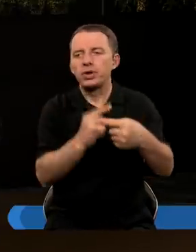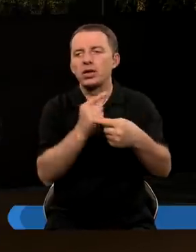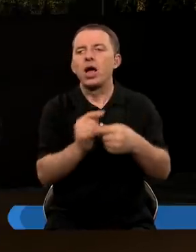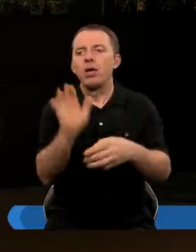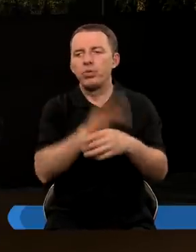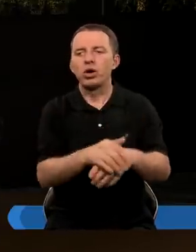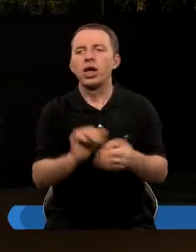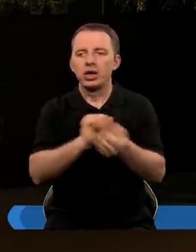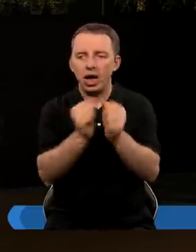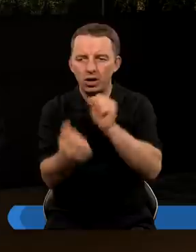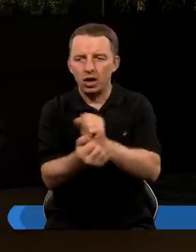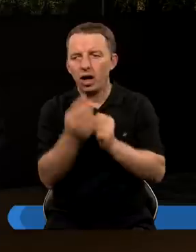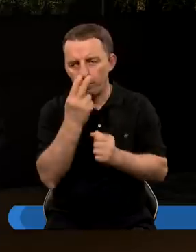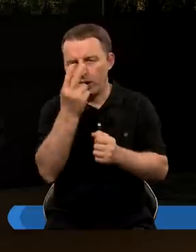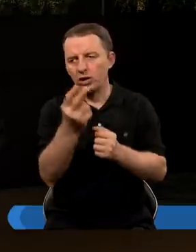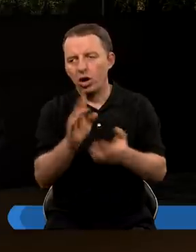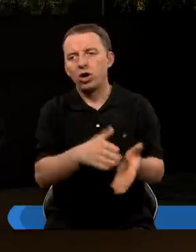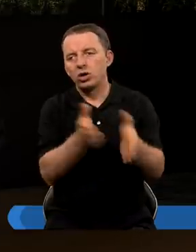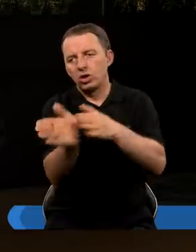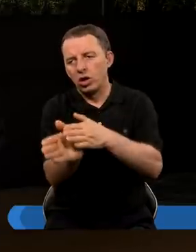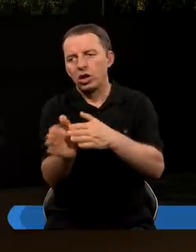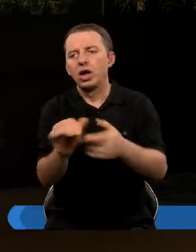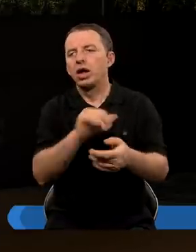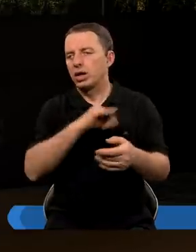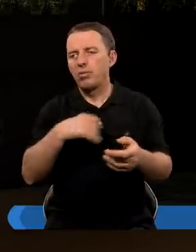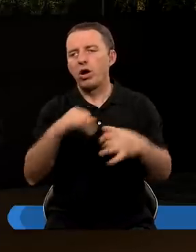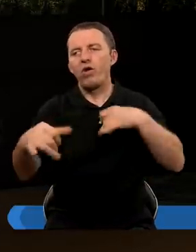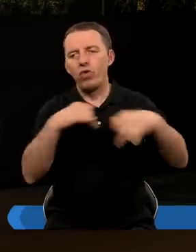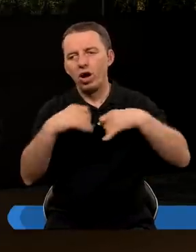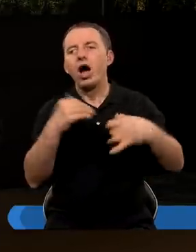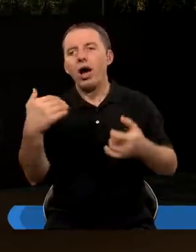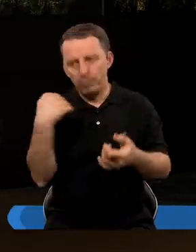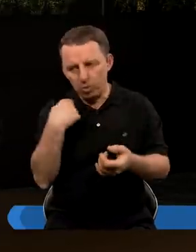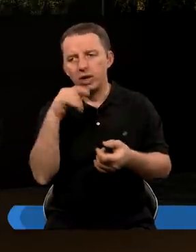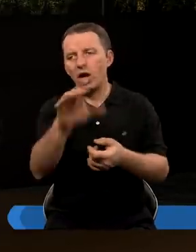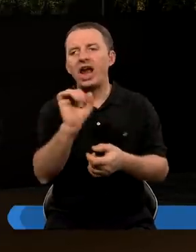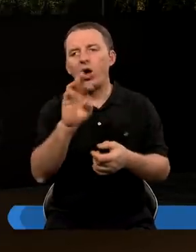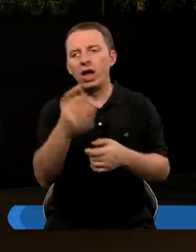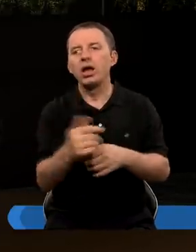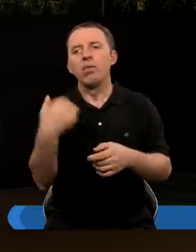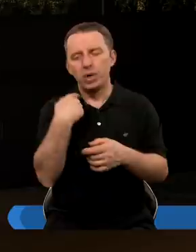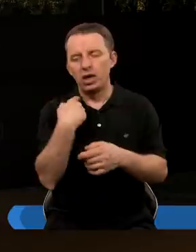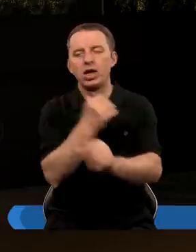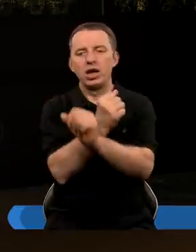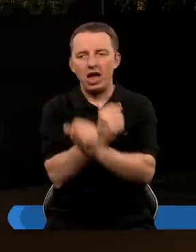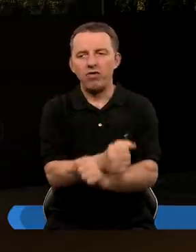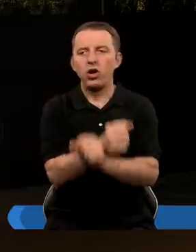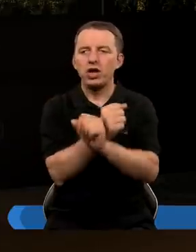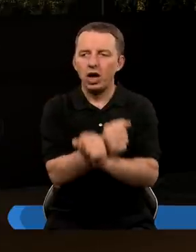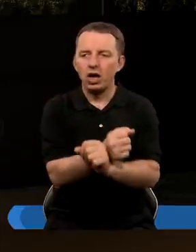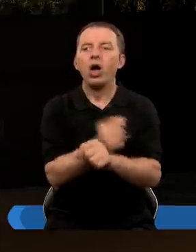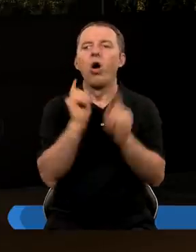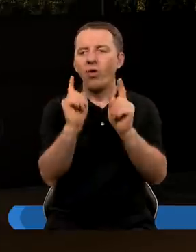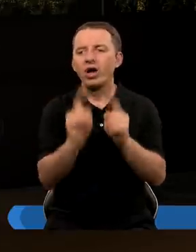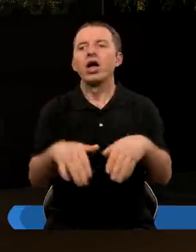Bogiem. Natomiast jeżeli patrząc od strony samego władcy, no to była to arogancja, bo oni byli niewolnikami